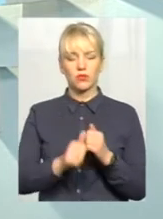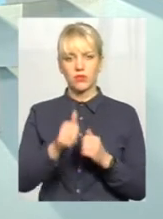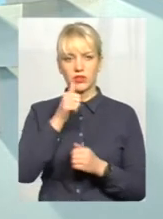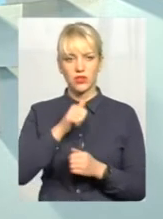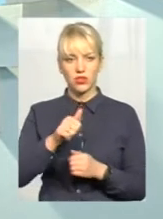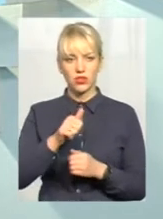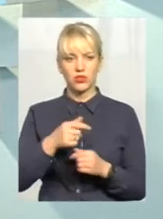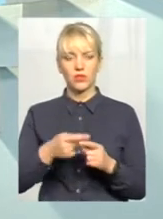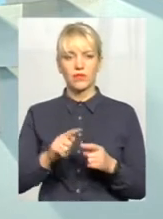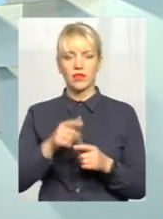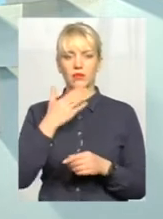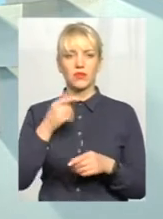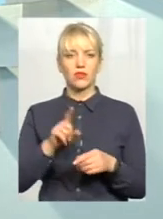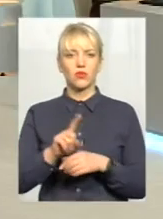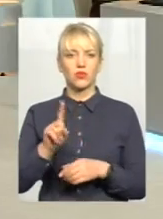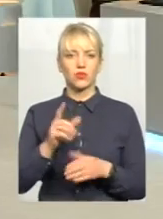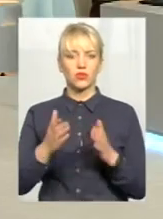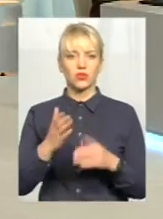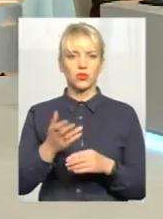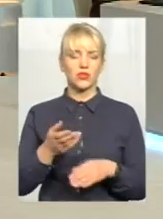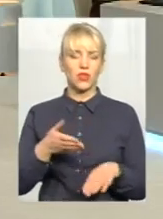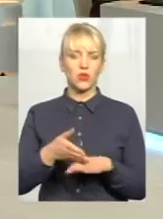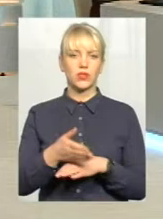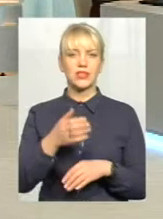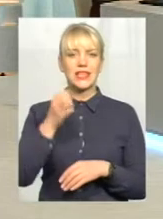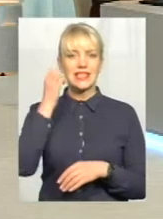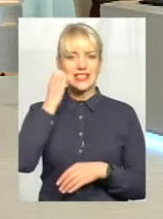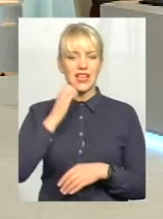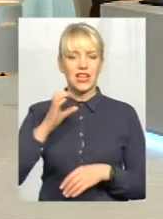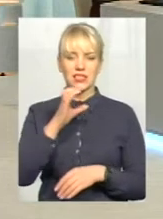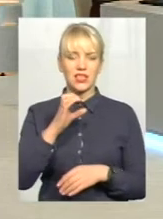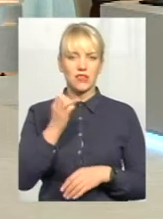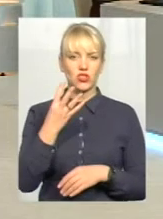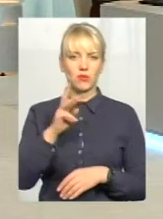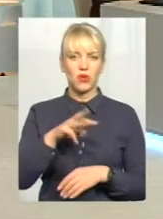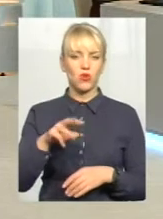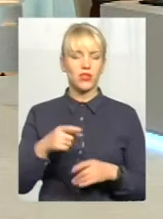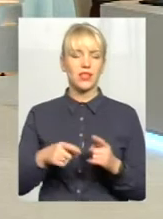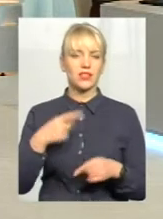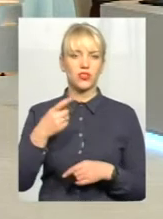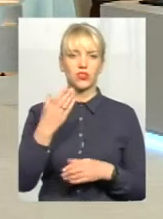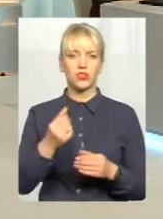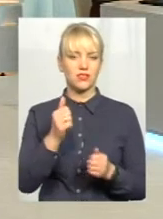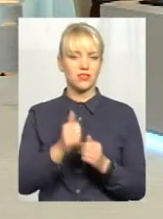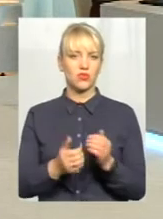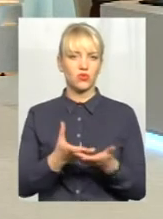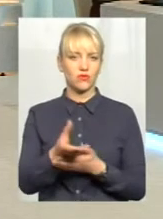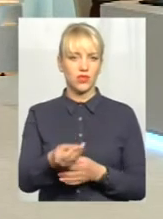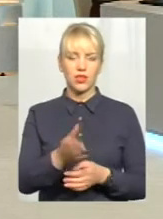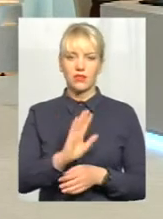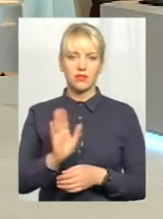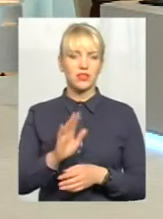підкреслюв. Тобто це нема такого, що якщо заходить старі сіняві 14 мільйонів, то їм на слідуючий день 14 мільйонів. Ми ж зарплату платимо,